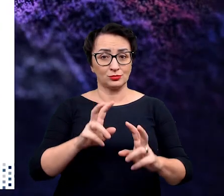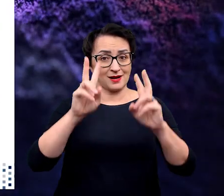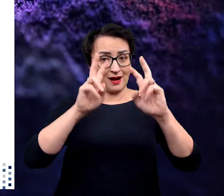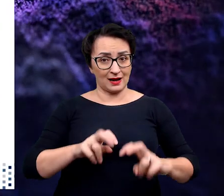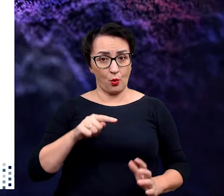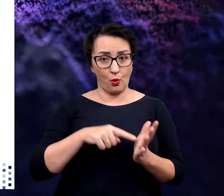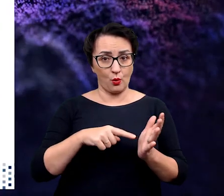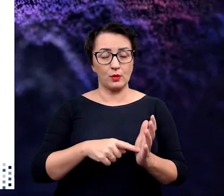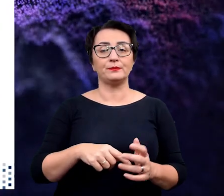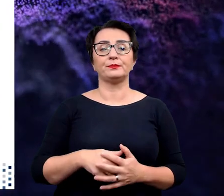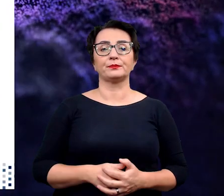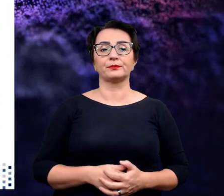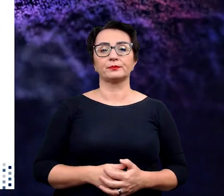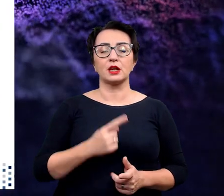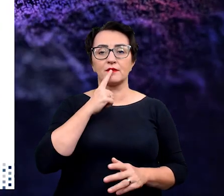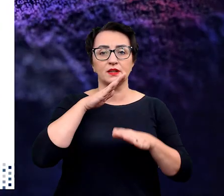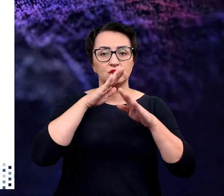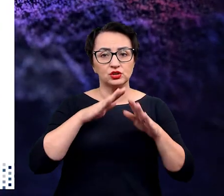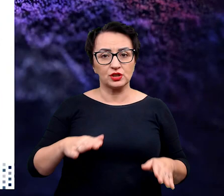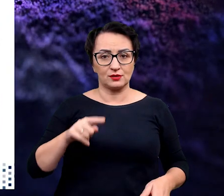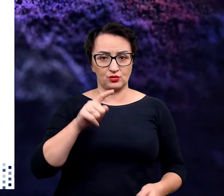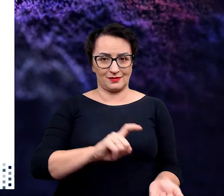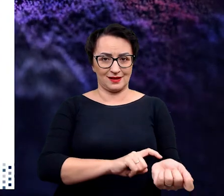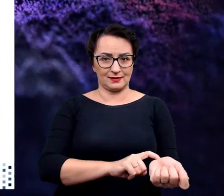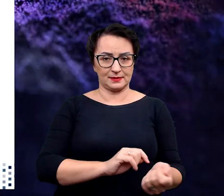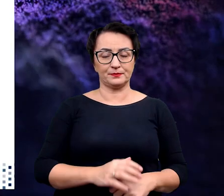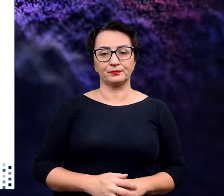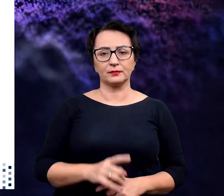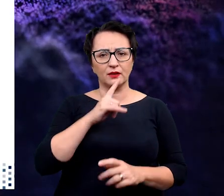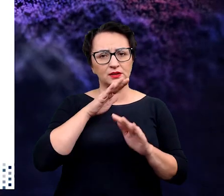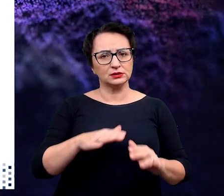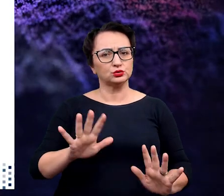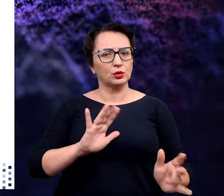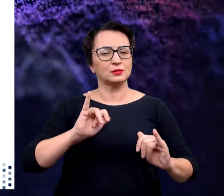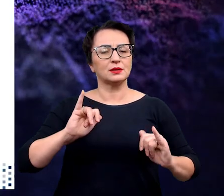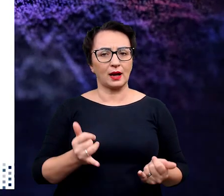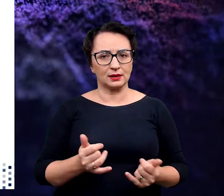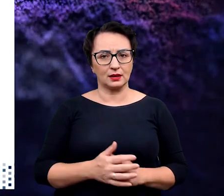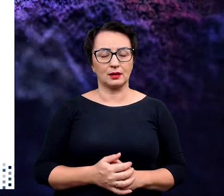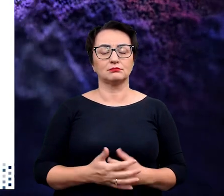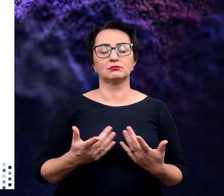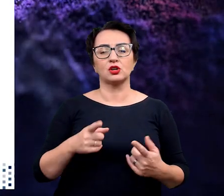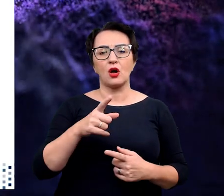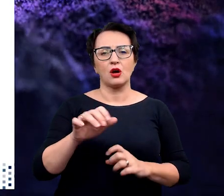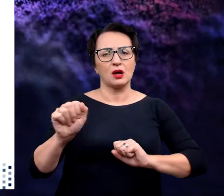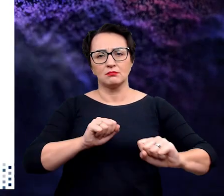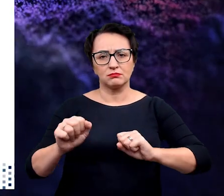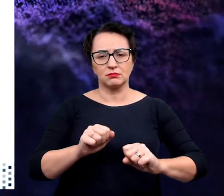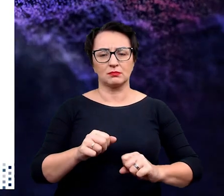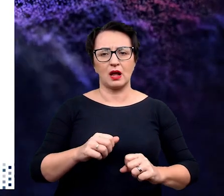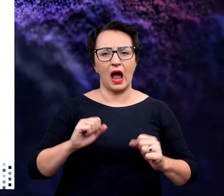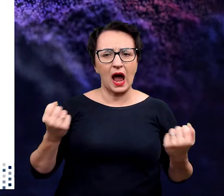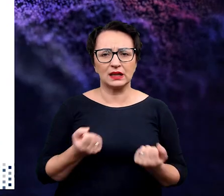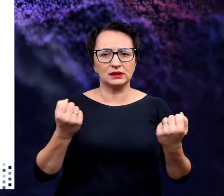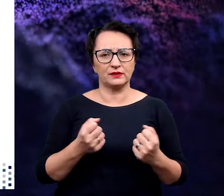na przeanalizowanie tego jest wyciszenie danego genu. Wycisza się jego ekspresja, jego